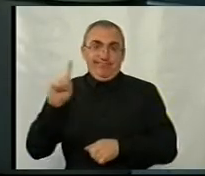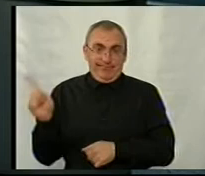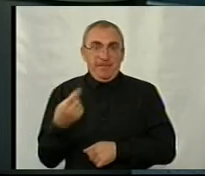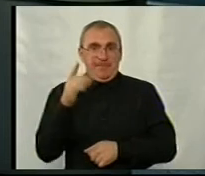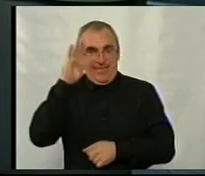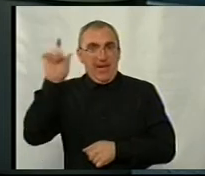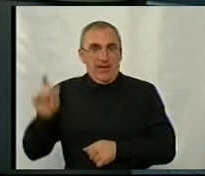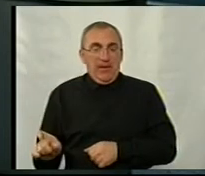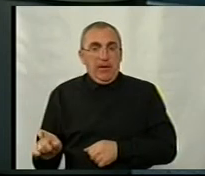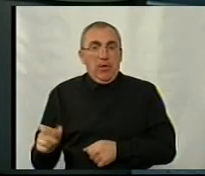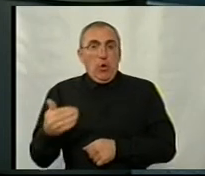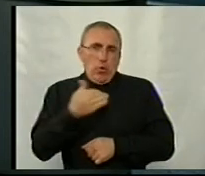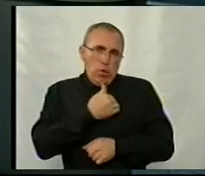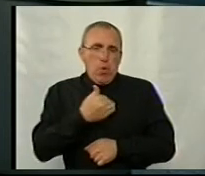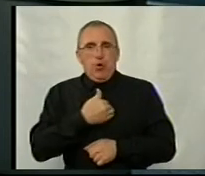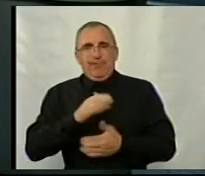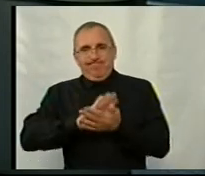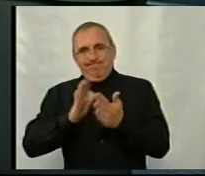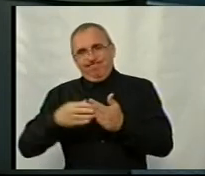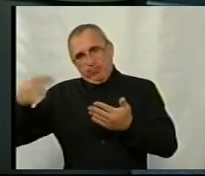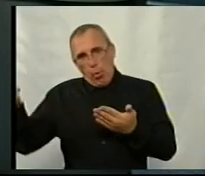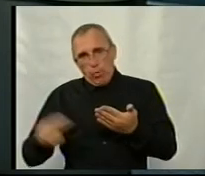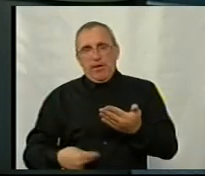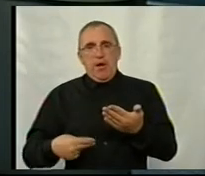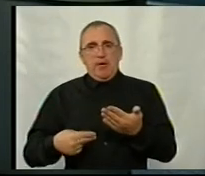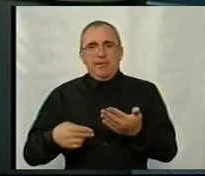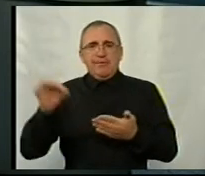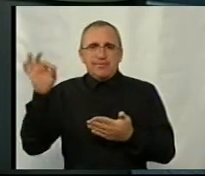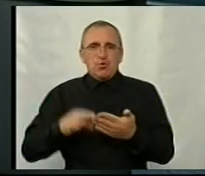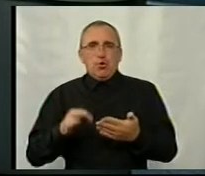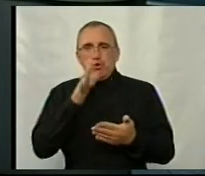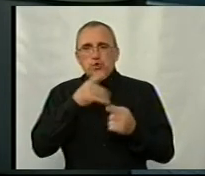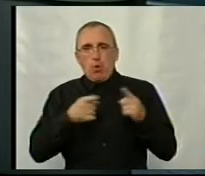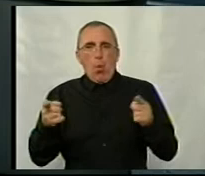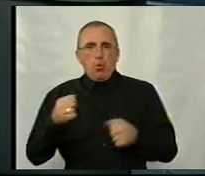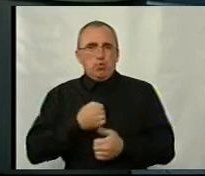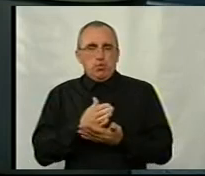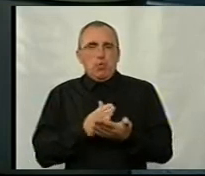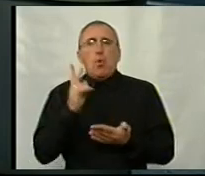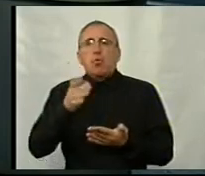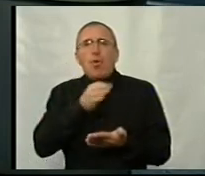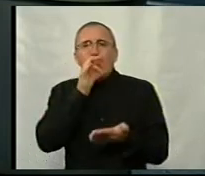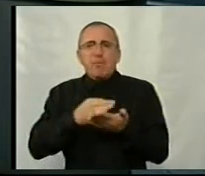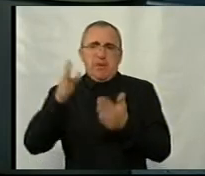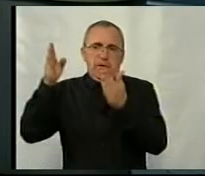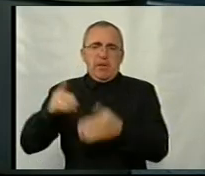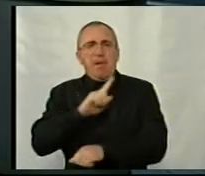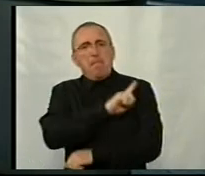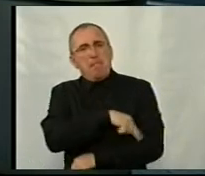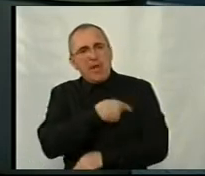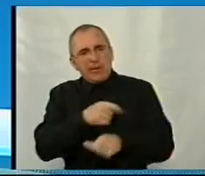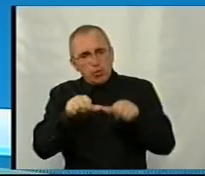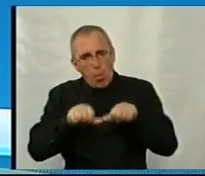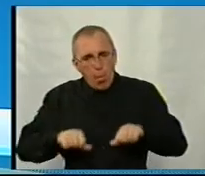хоче заключити контракт, одразу, не йти на строкову службу, хто відповідає тоді за її медичну